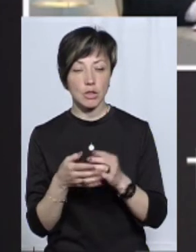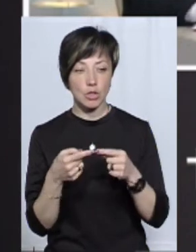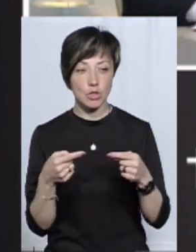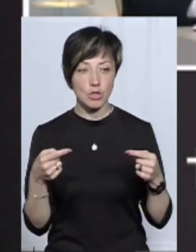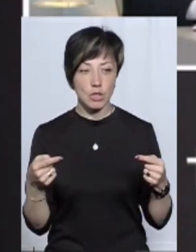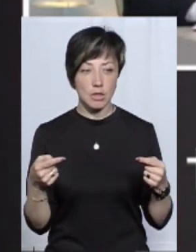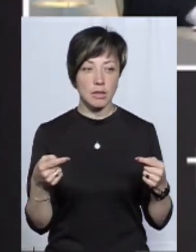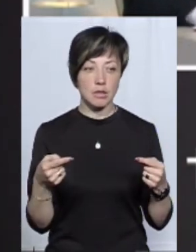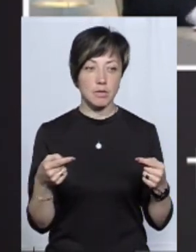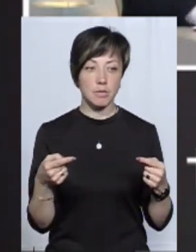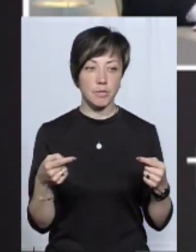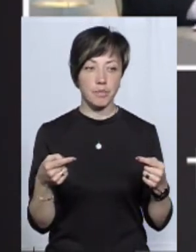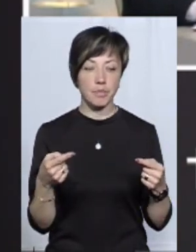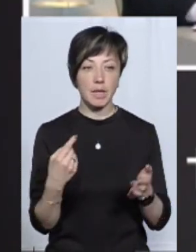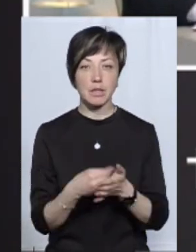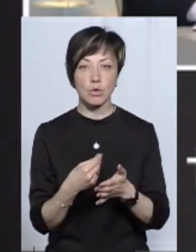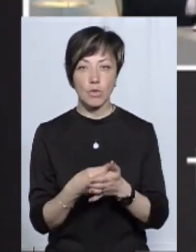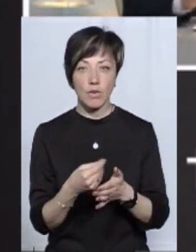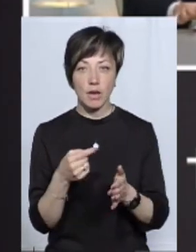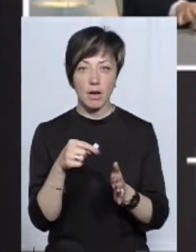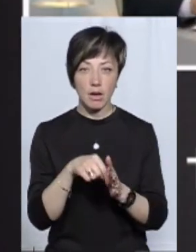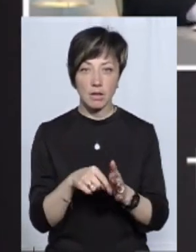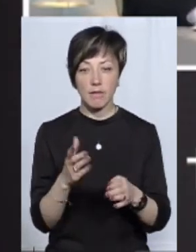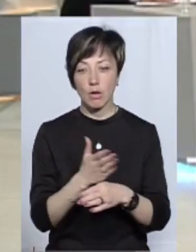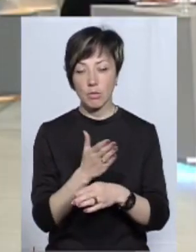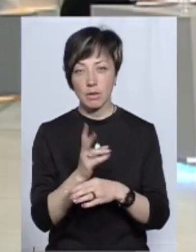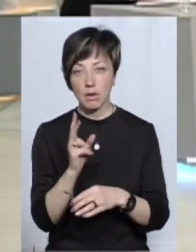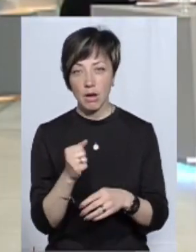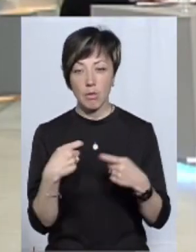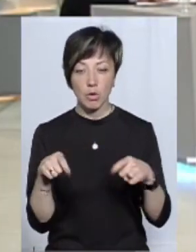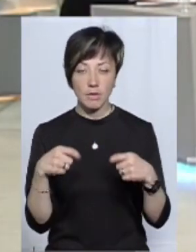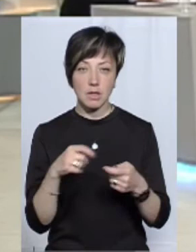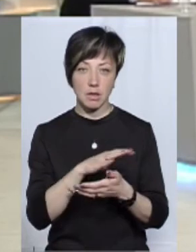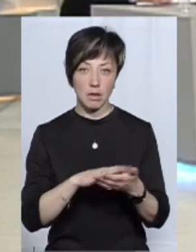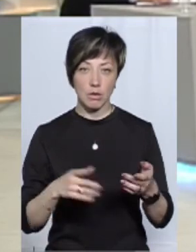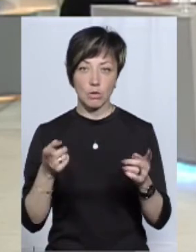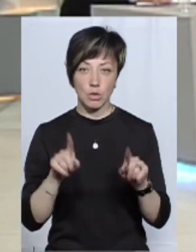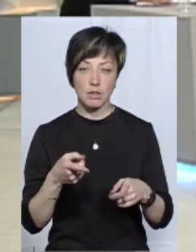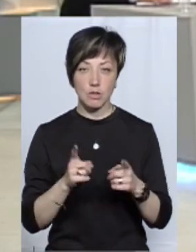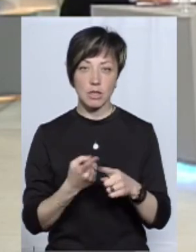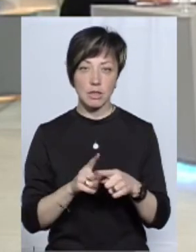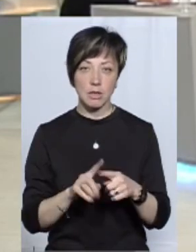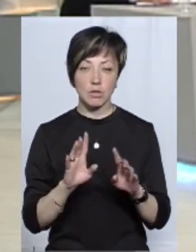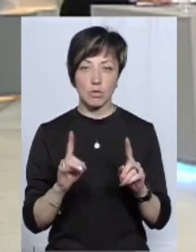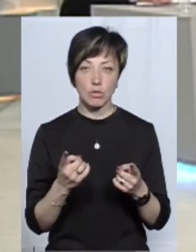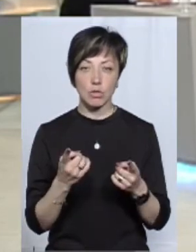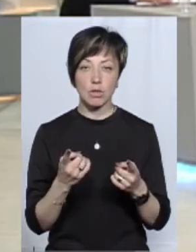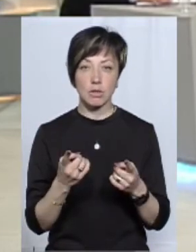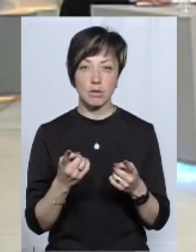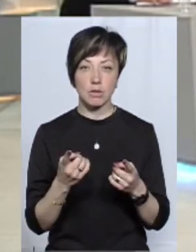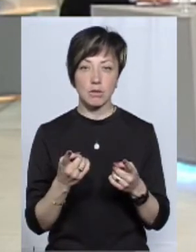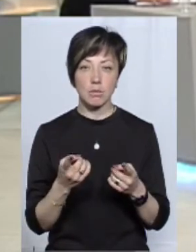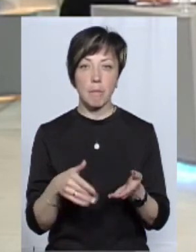інших речей, і самі цінові характеристики виробника, продавця і так далі, тоді, звичайно, це буде. І це надзвичайно